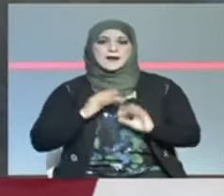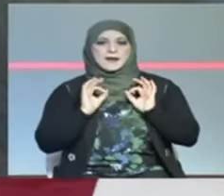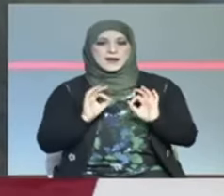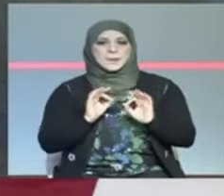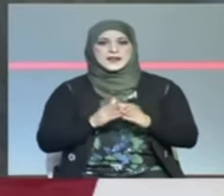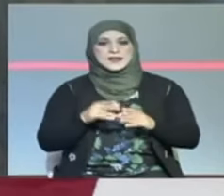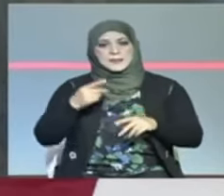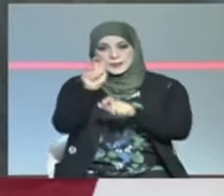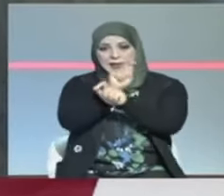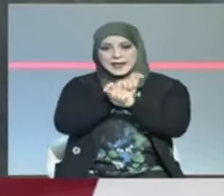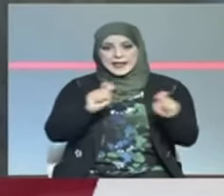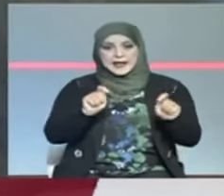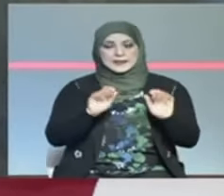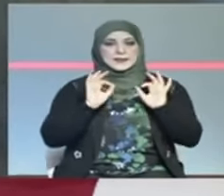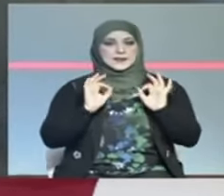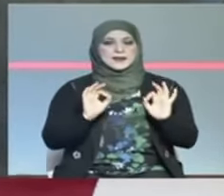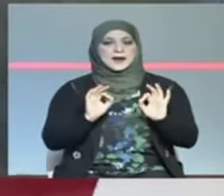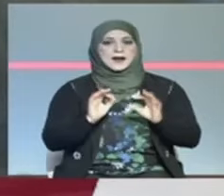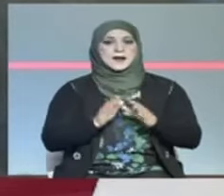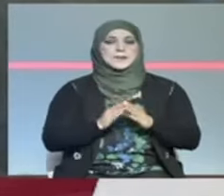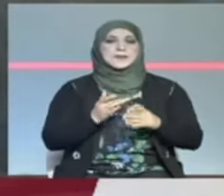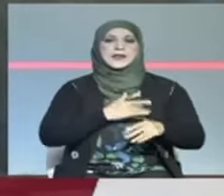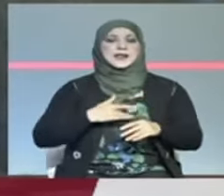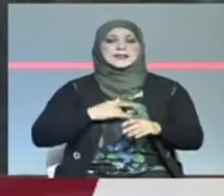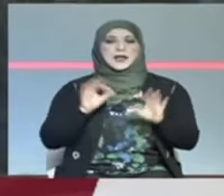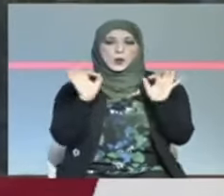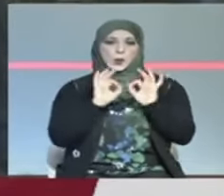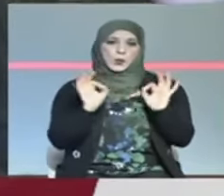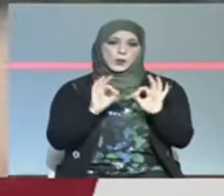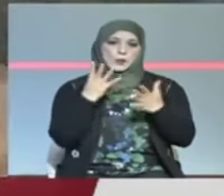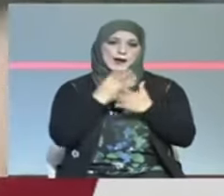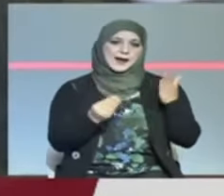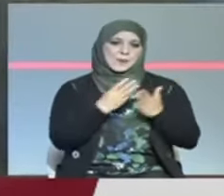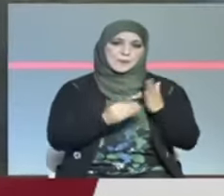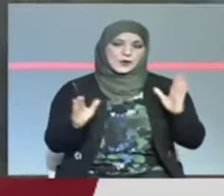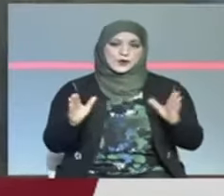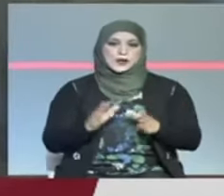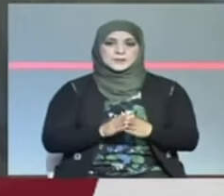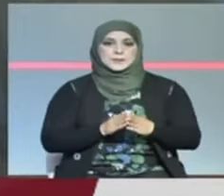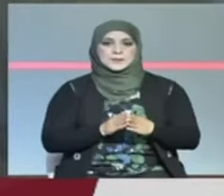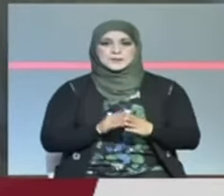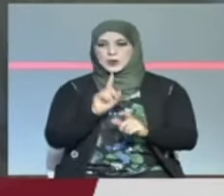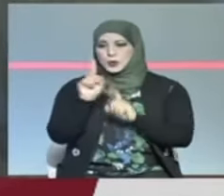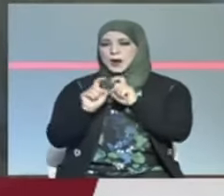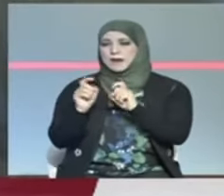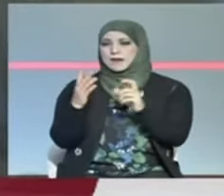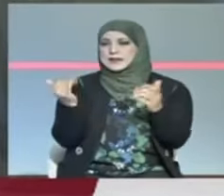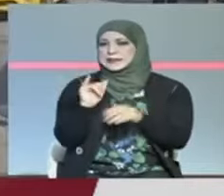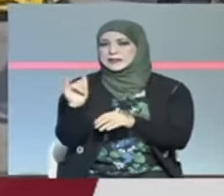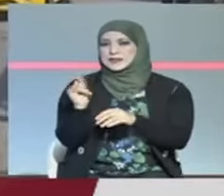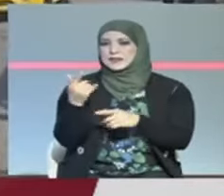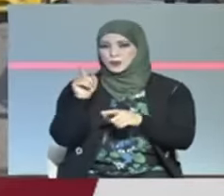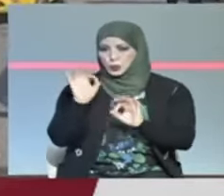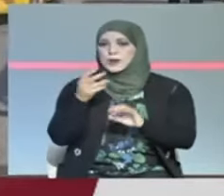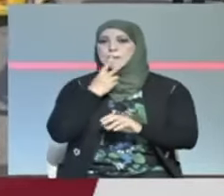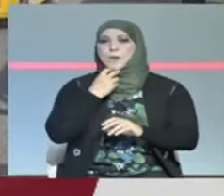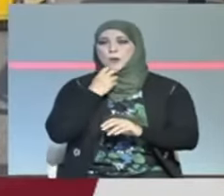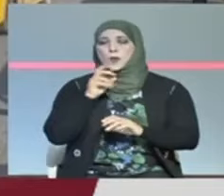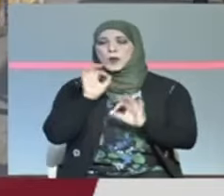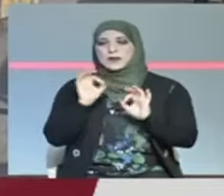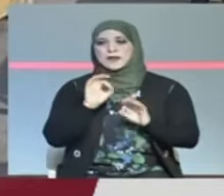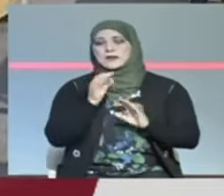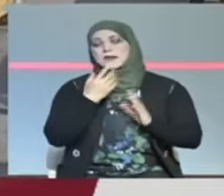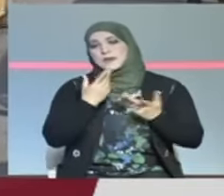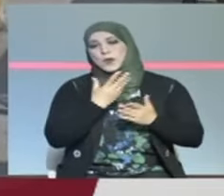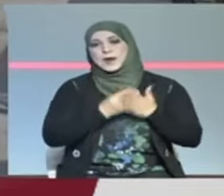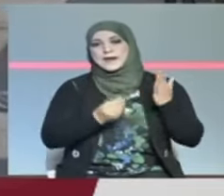الاحترام نتاع الصحة مش موجود من قبل شكو؟ من قبل المواطن فتنا لا يحترموا البروتوكول